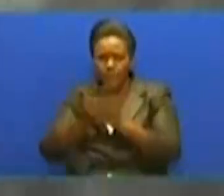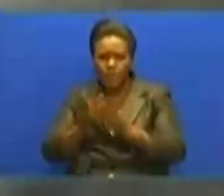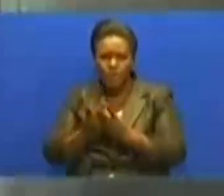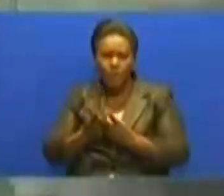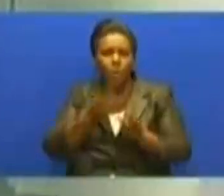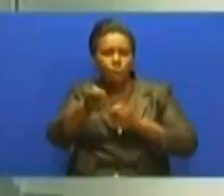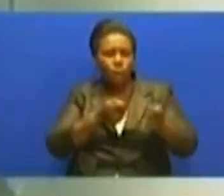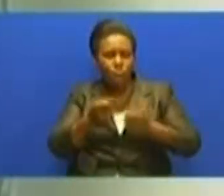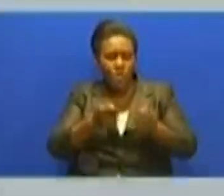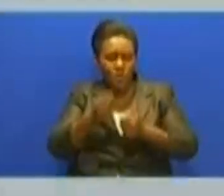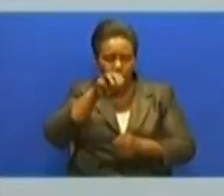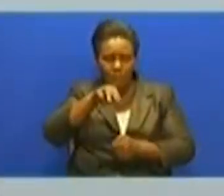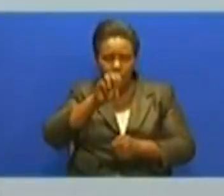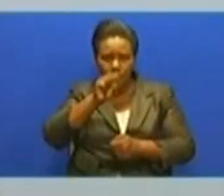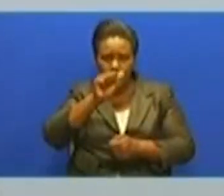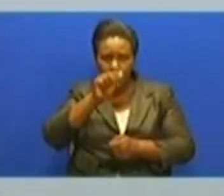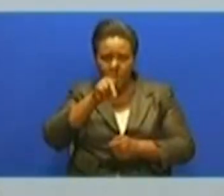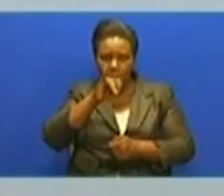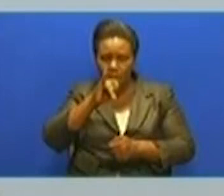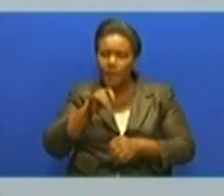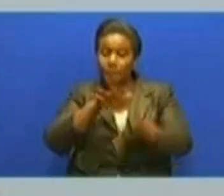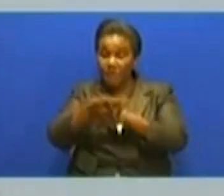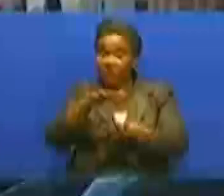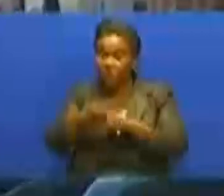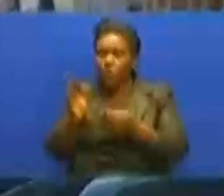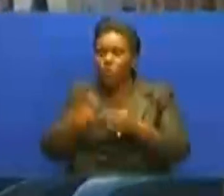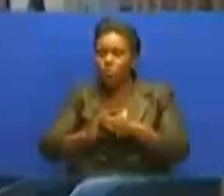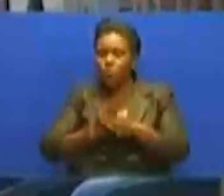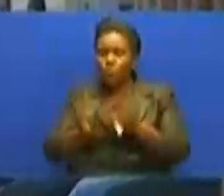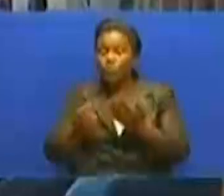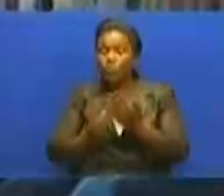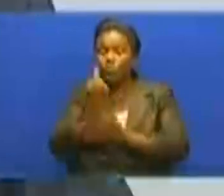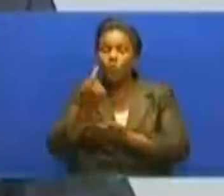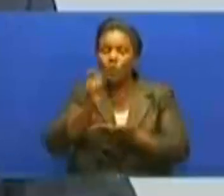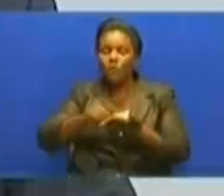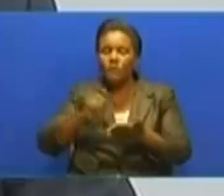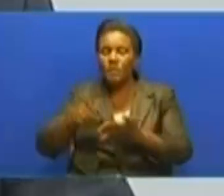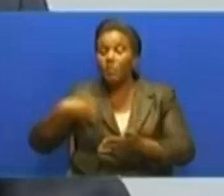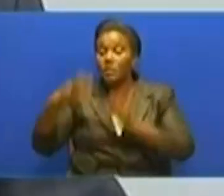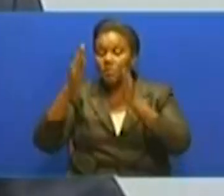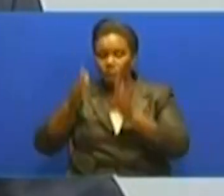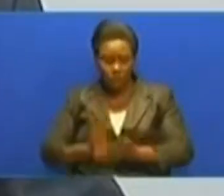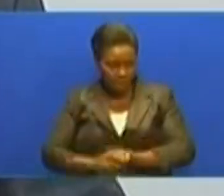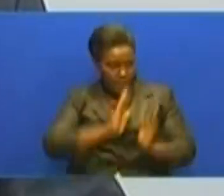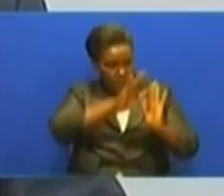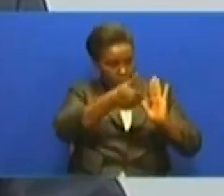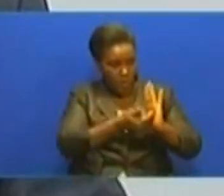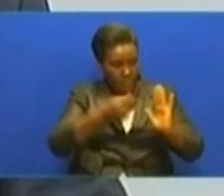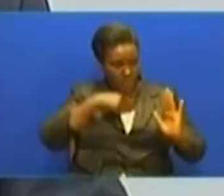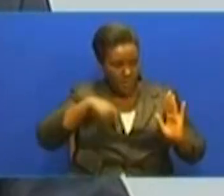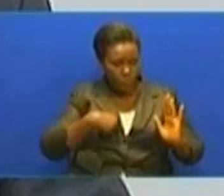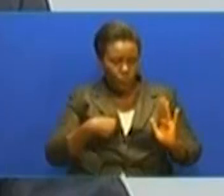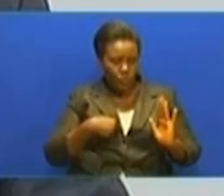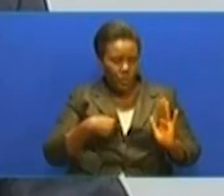ajira Na ukuzaji ujuzi, kuraka ofisi ya waziri mkuu kazi, vijana, ajira na wenye ulemavu Programu hii ina